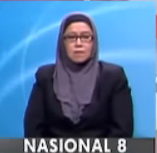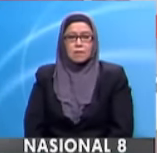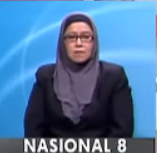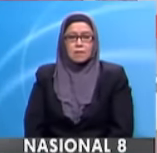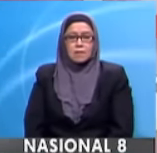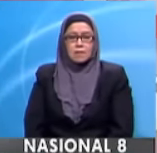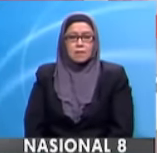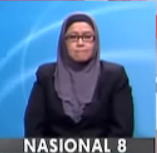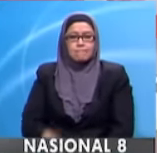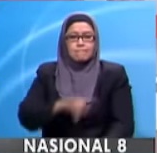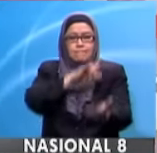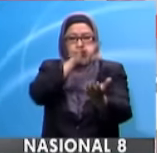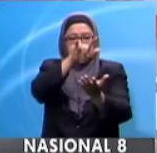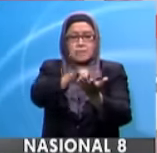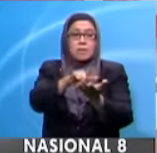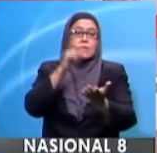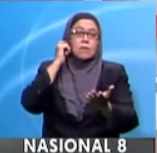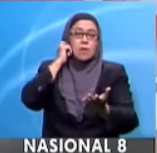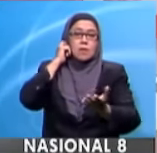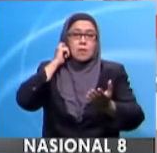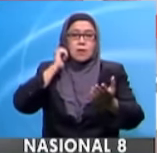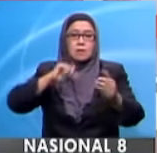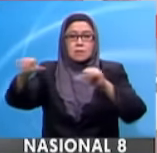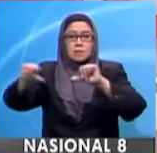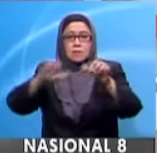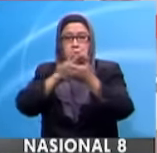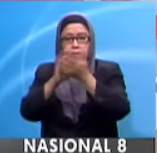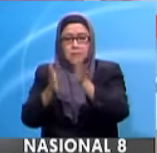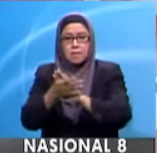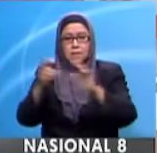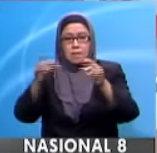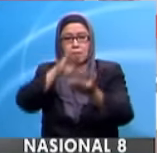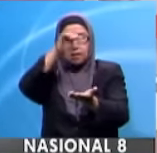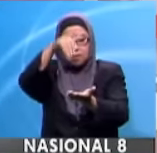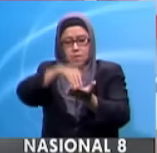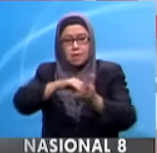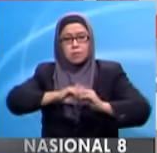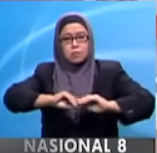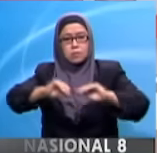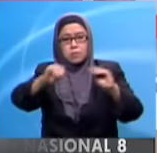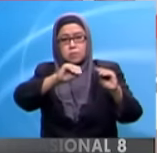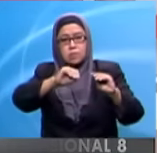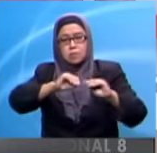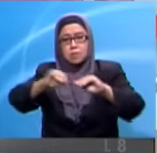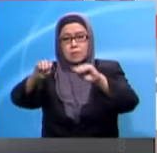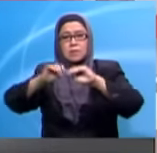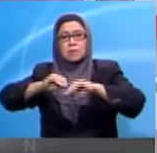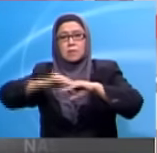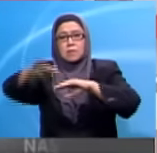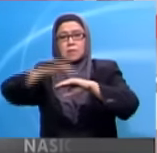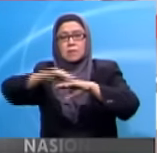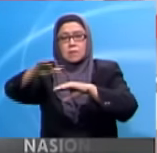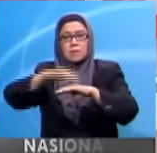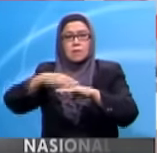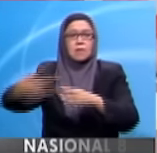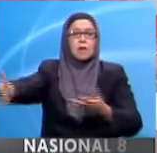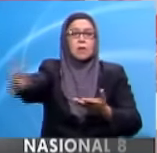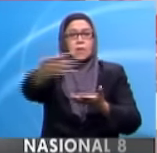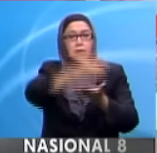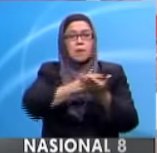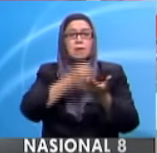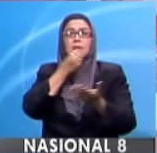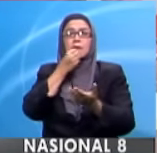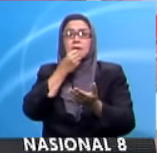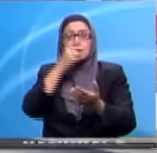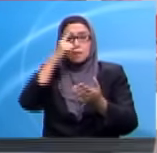Pangkalan Udara Subang telah diaktifkan sebagai pusat pengumpulan pembekalan makanan penduduk terjejas banjir. Pusat pengumpulan itu